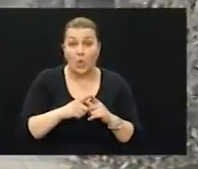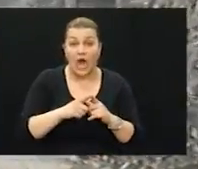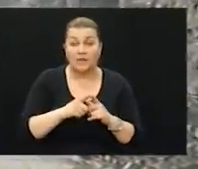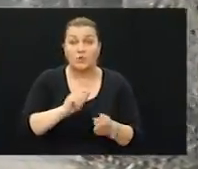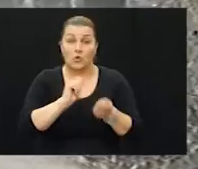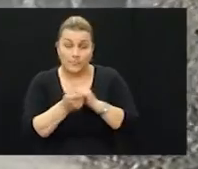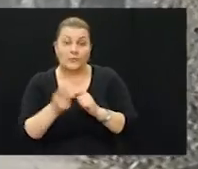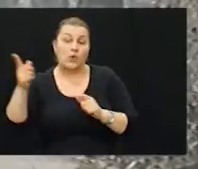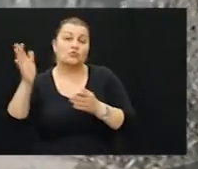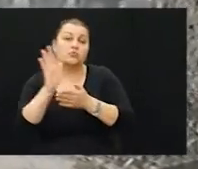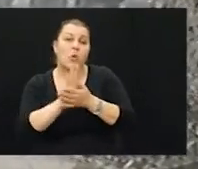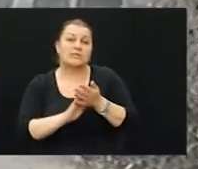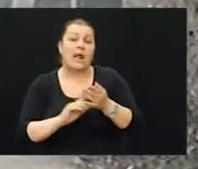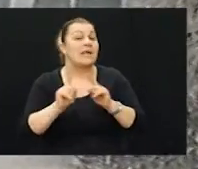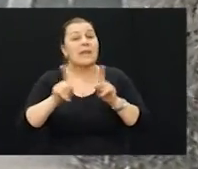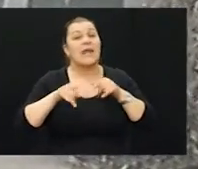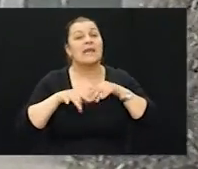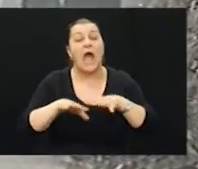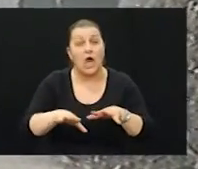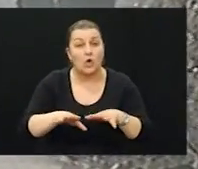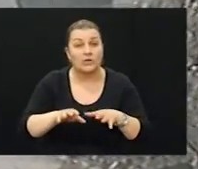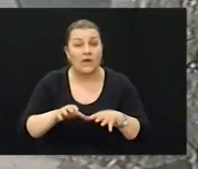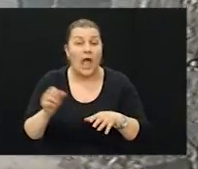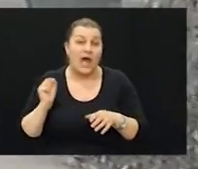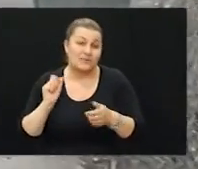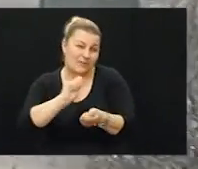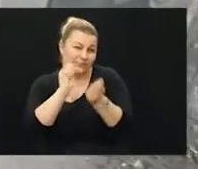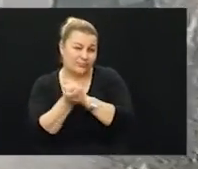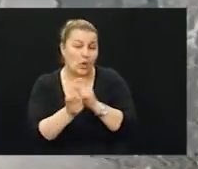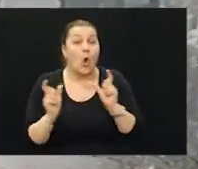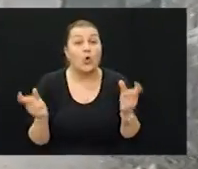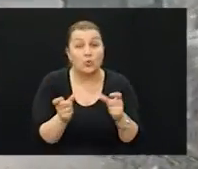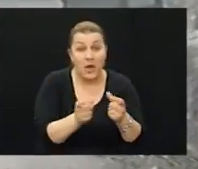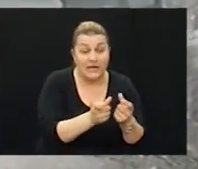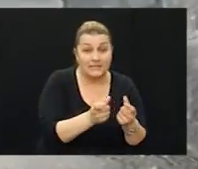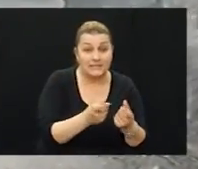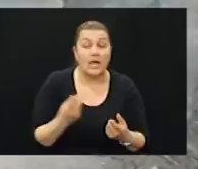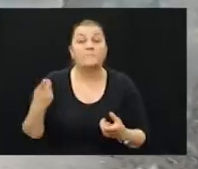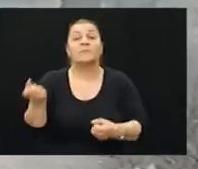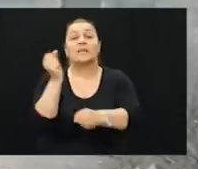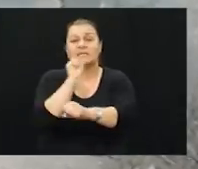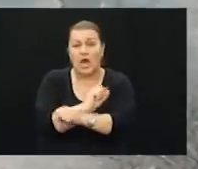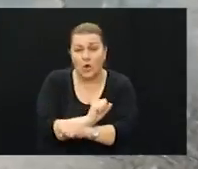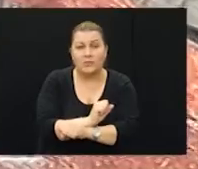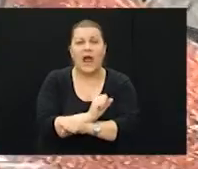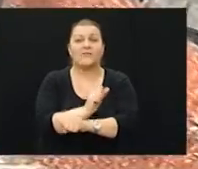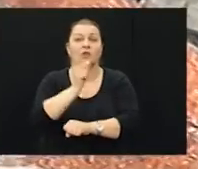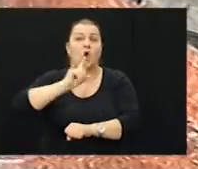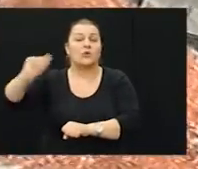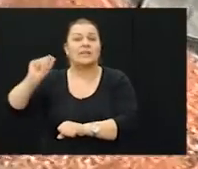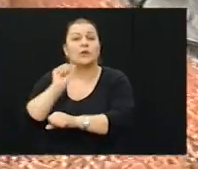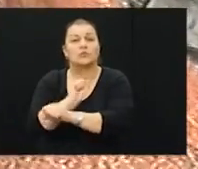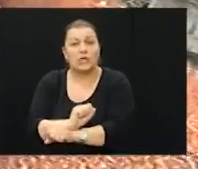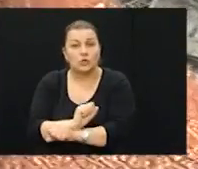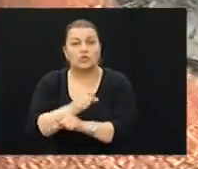Jugoslavijska okupacijska, nenarodna armija, zarobljavanje i odlazak u zatočeništvo u Knin